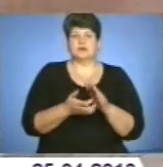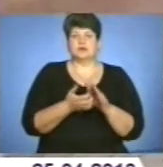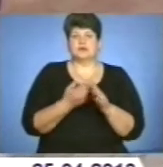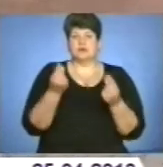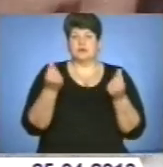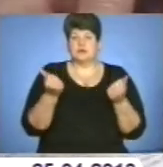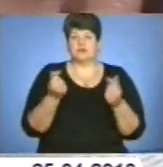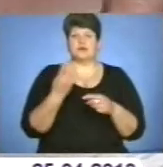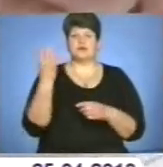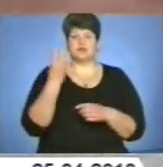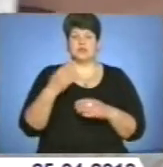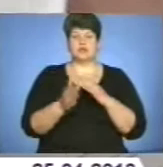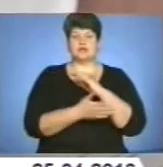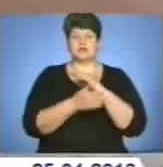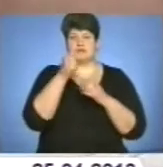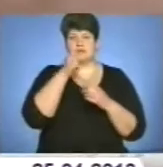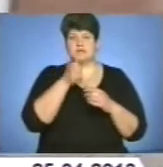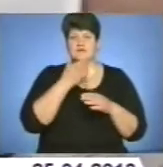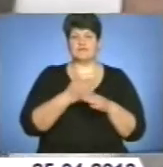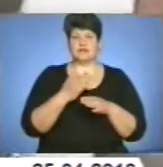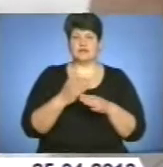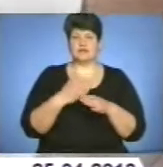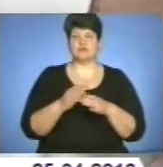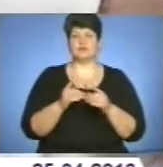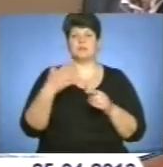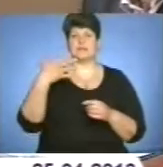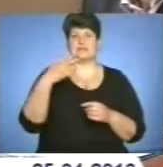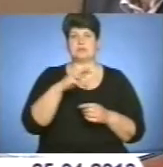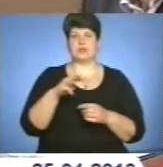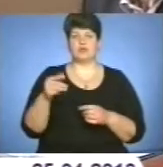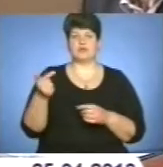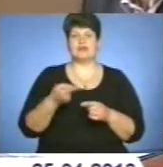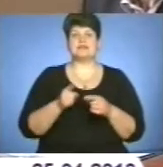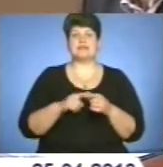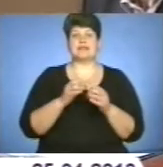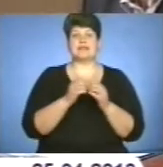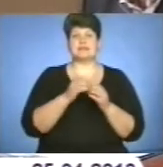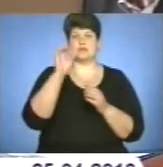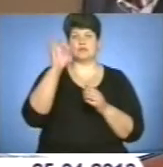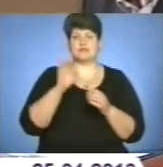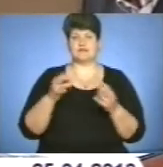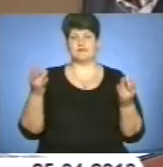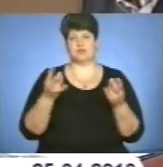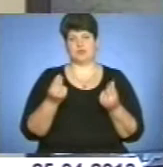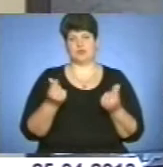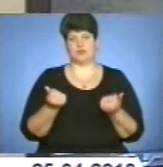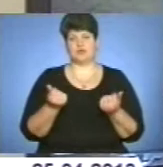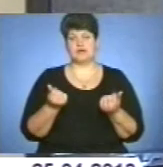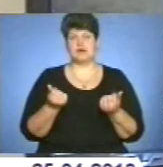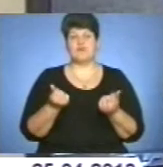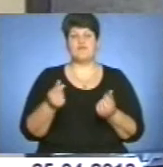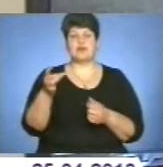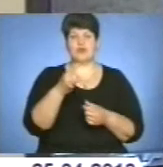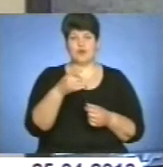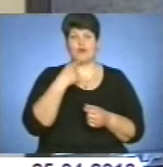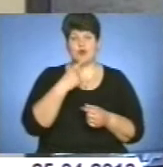чотири останніх місяці на реалізацію проєкту виділено 50 мільйонів гривень, а це тільки 10% від потрібної суми. Та в регіонах, кажуть,